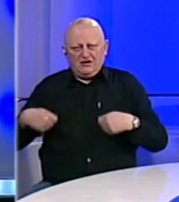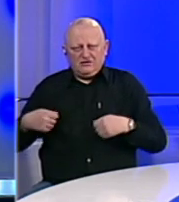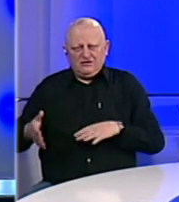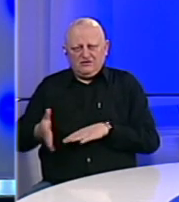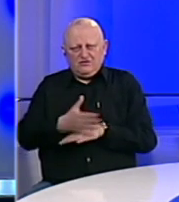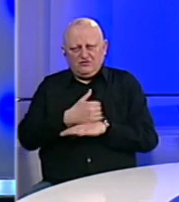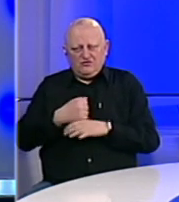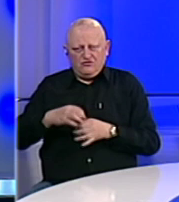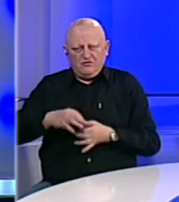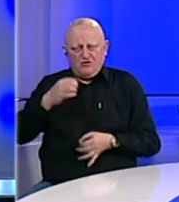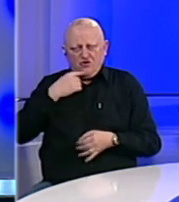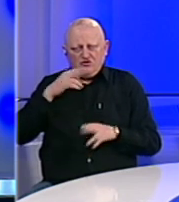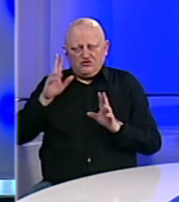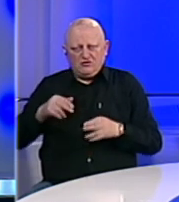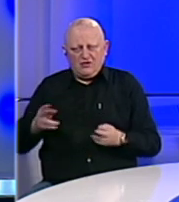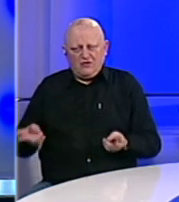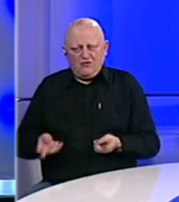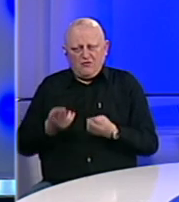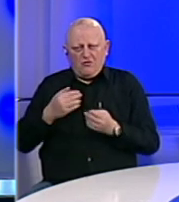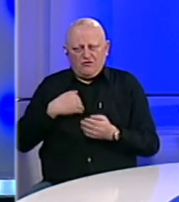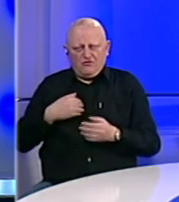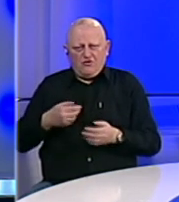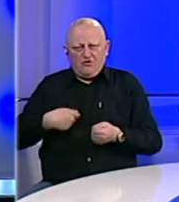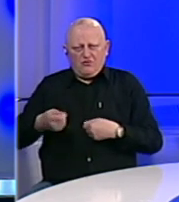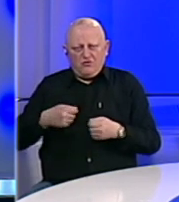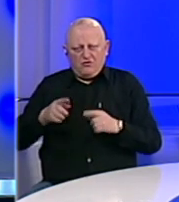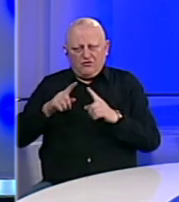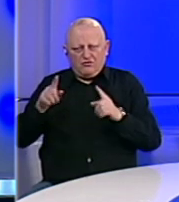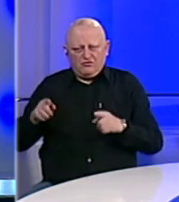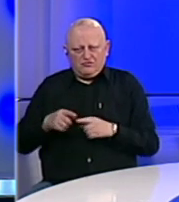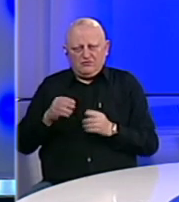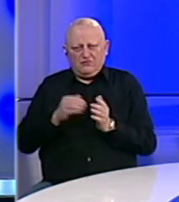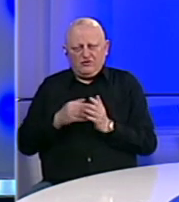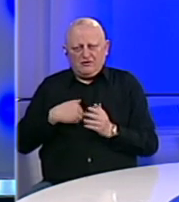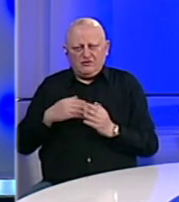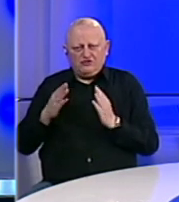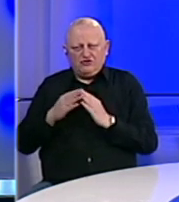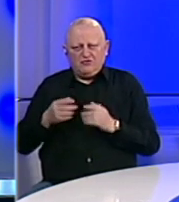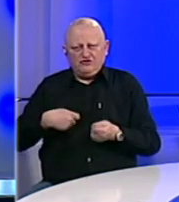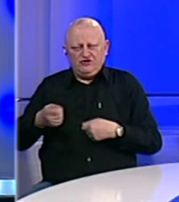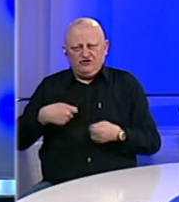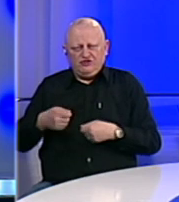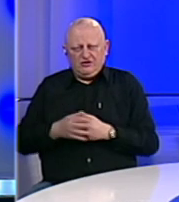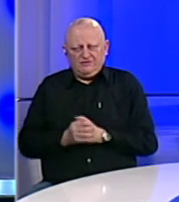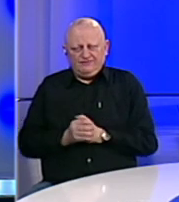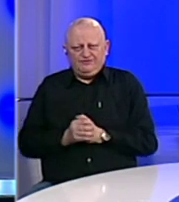iskoristili u mjeri u kojoj su mogli da prilagode svoje proizvodne programe i linije potrebama našeg domaćih tržišta?